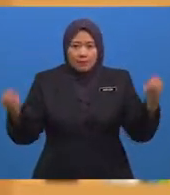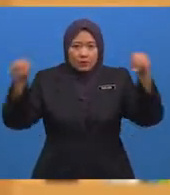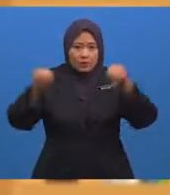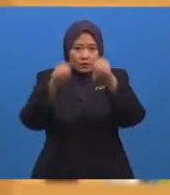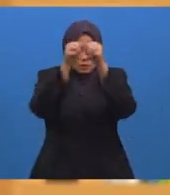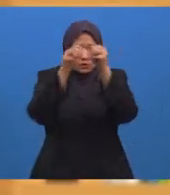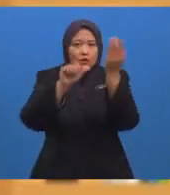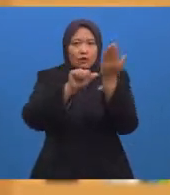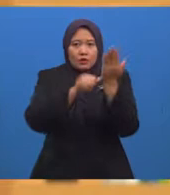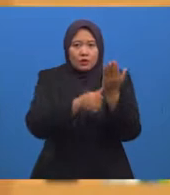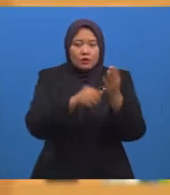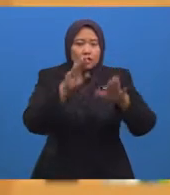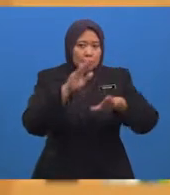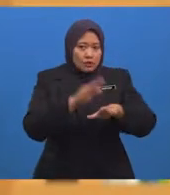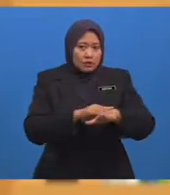Di kota Fustad